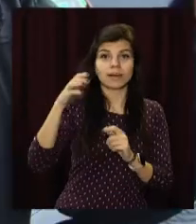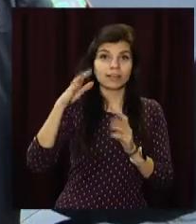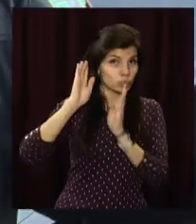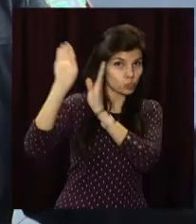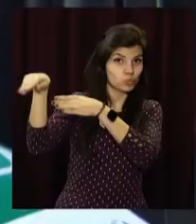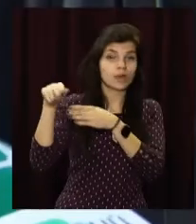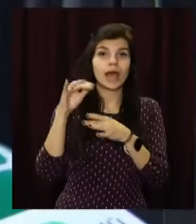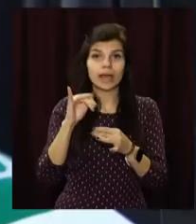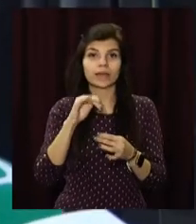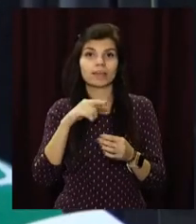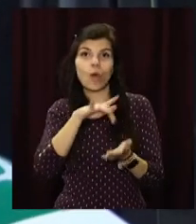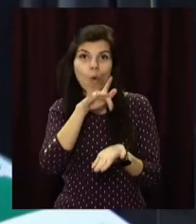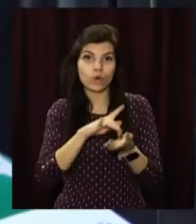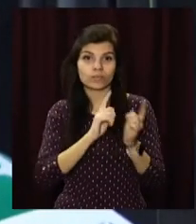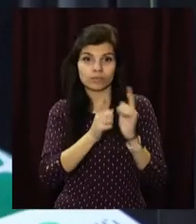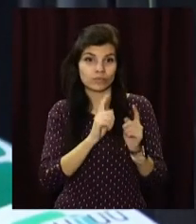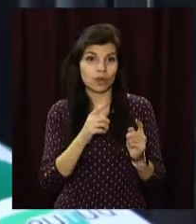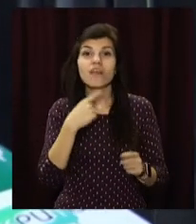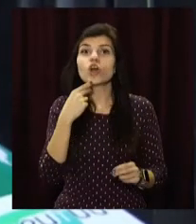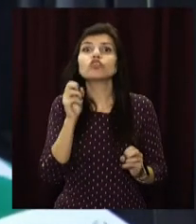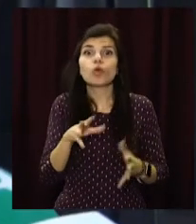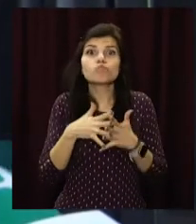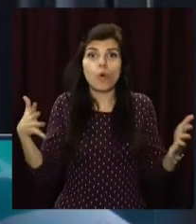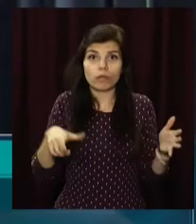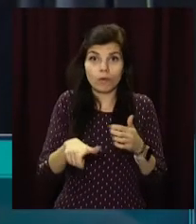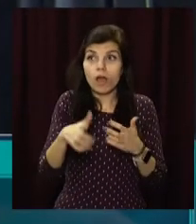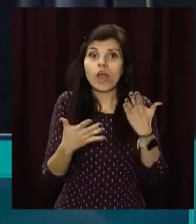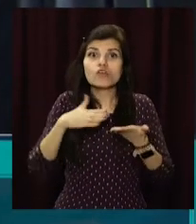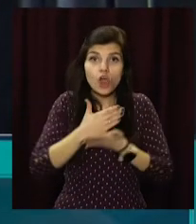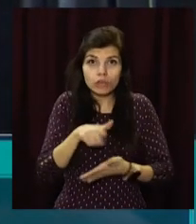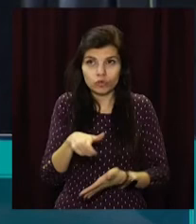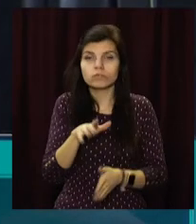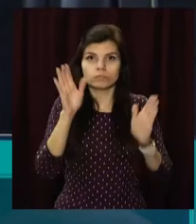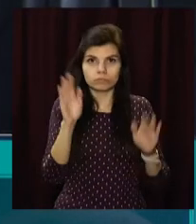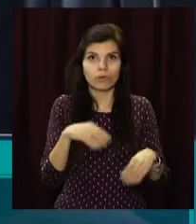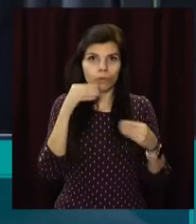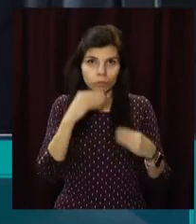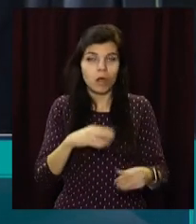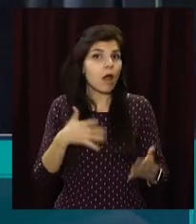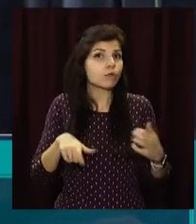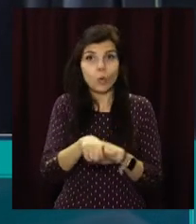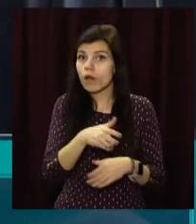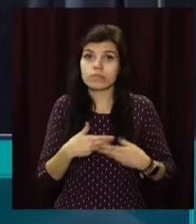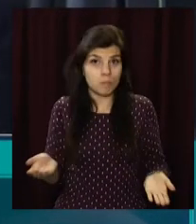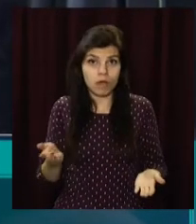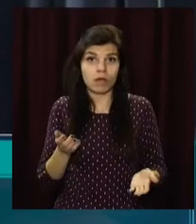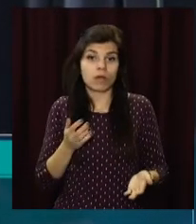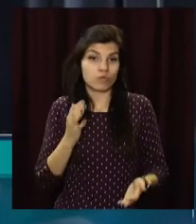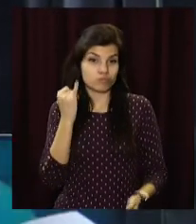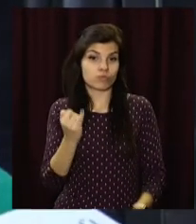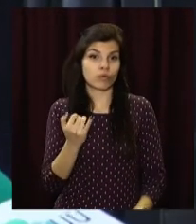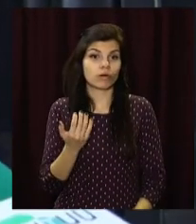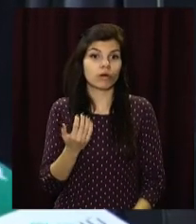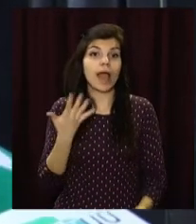місто. Чим більше дорог, тим краще, тим більше, хороших дорог, качісті. А якщо немає дорог, то зрозуміло, що добре.